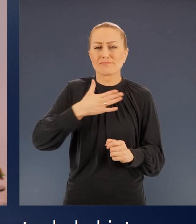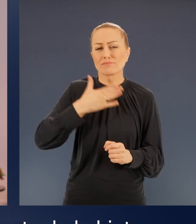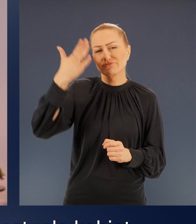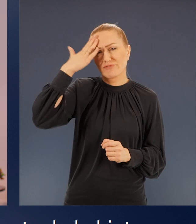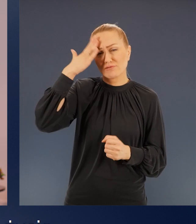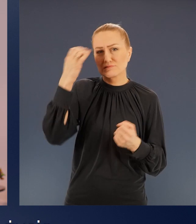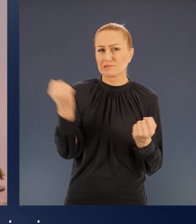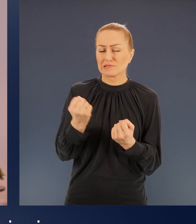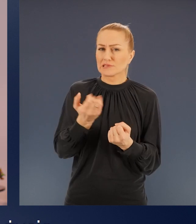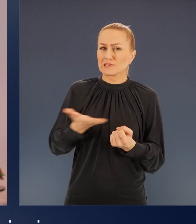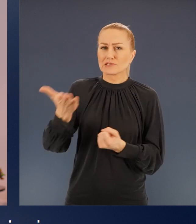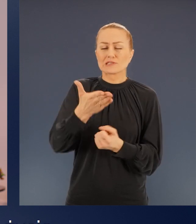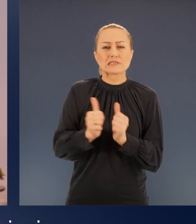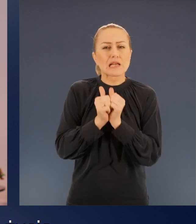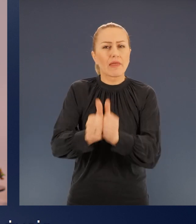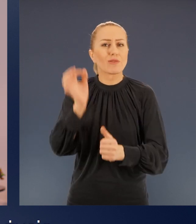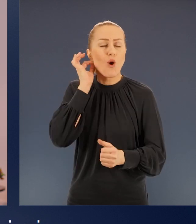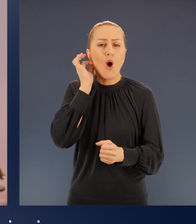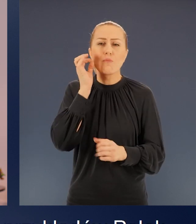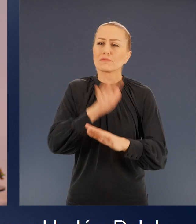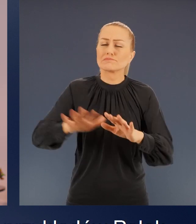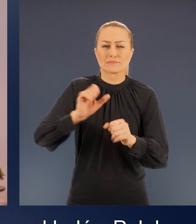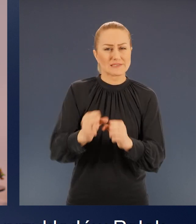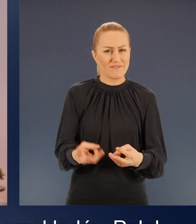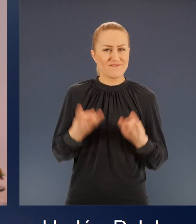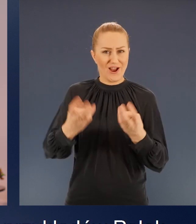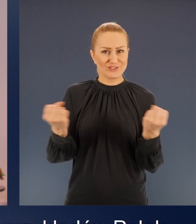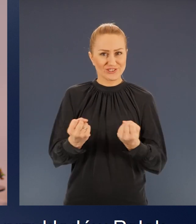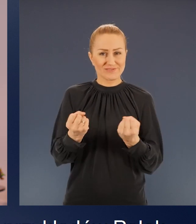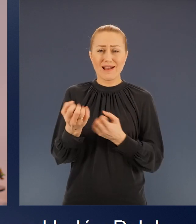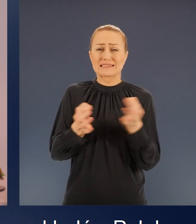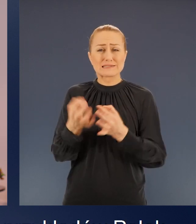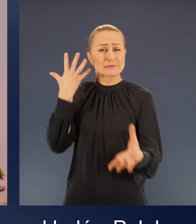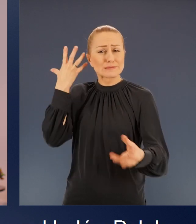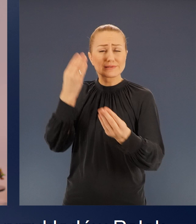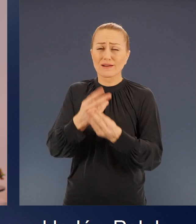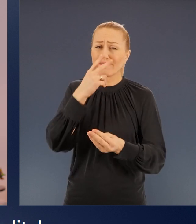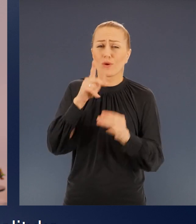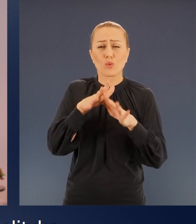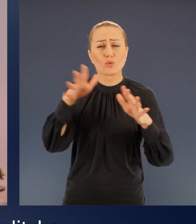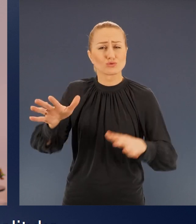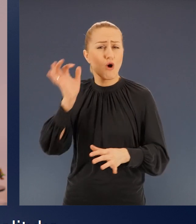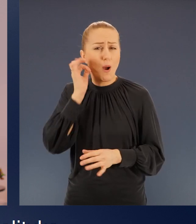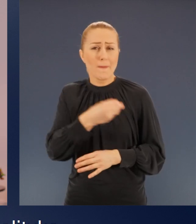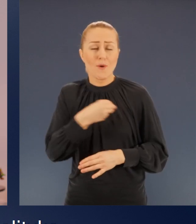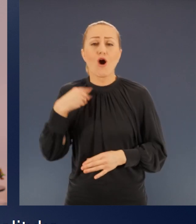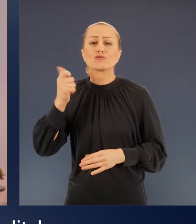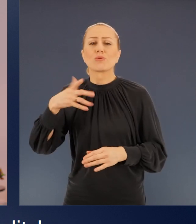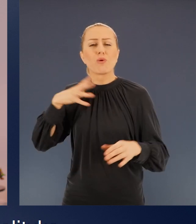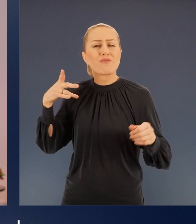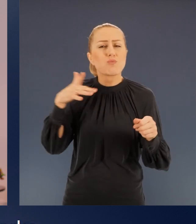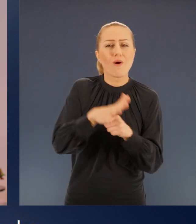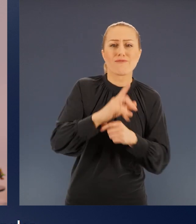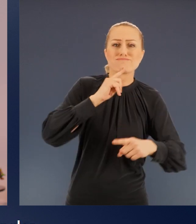jest rola kobiet w każdej sferze naszego życia. W naszej historii jest bardzo wiele przykładów Polek, które wywarły wpływ na